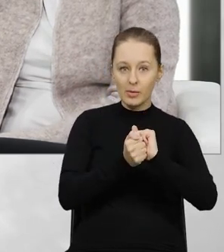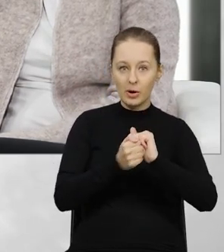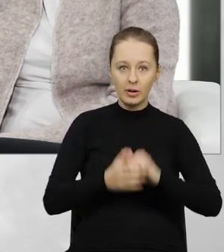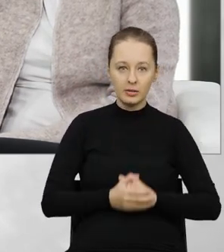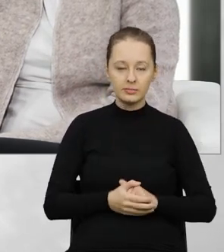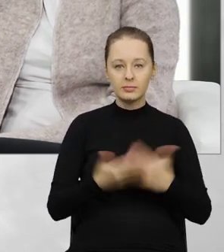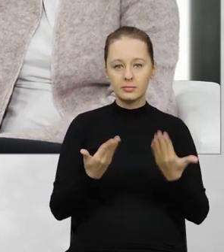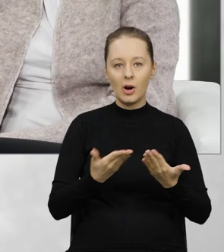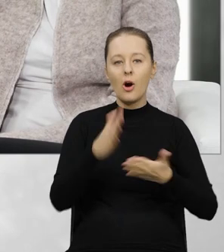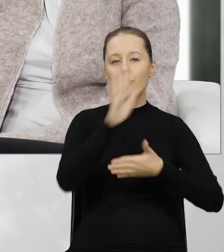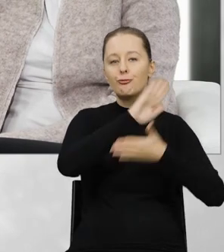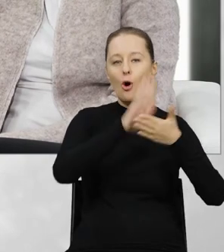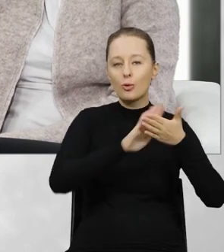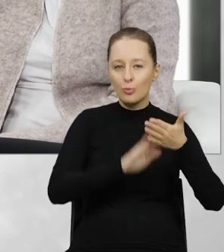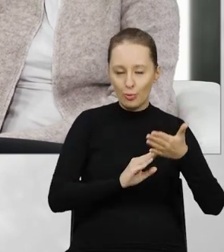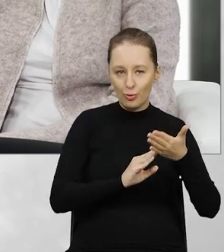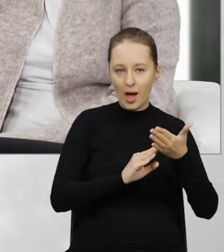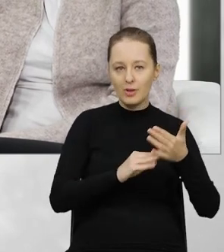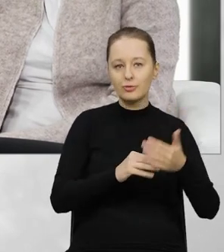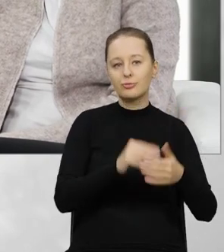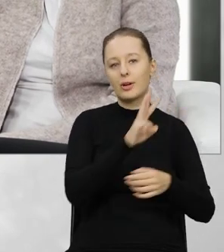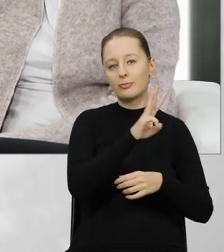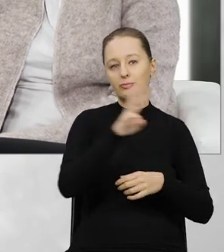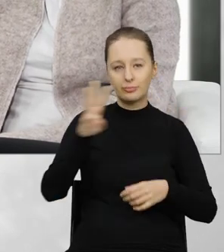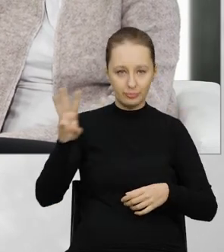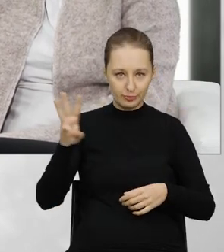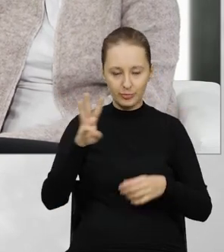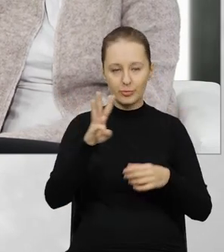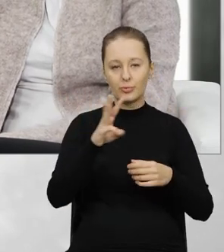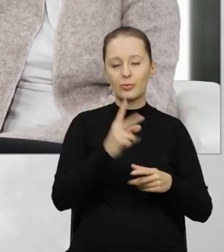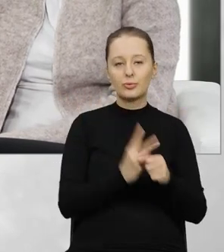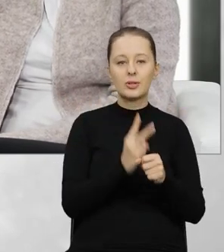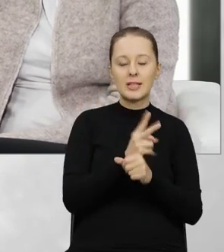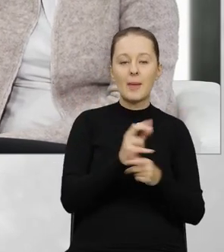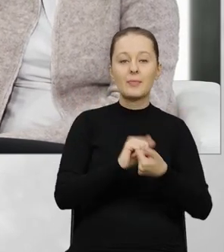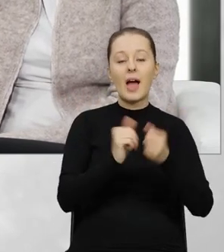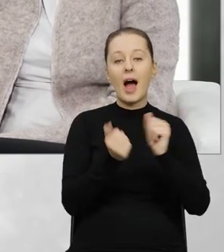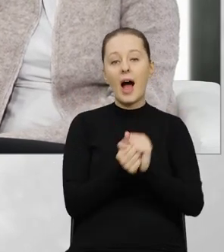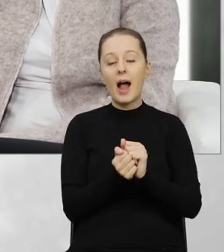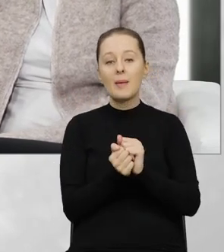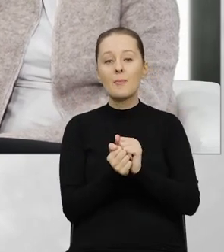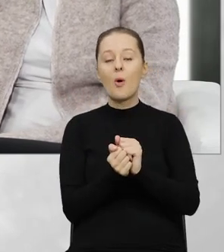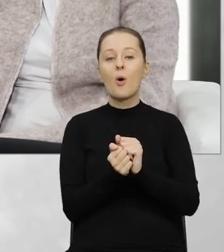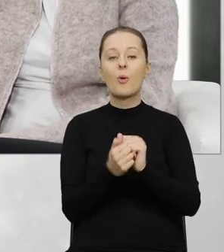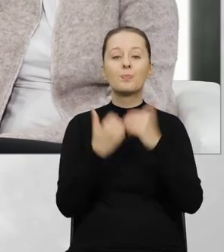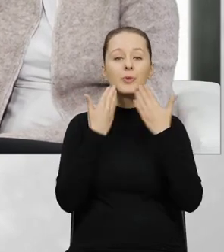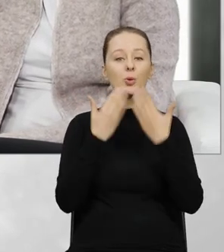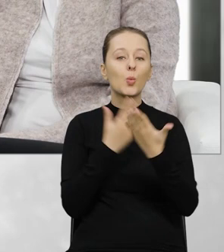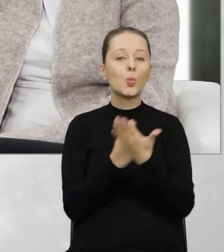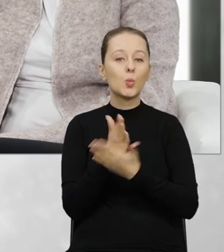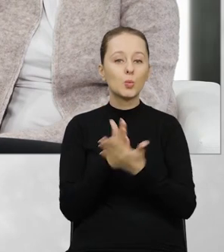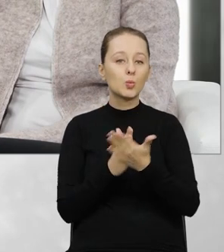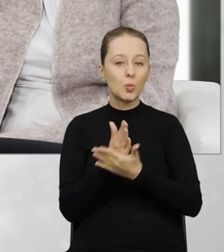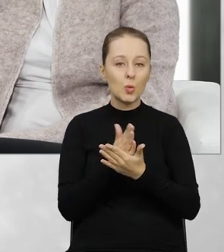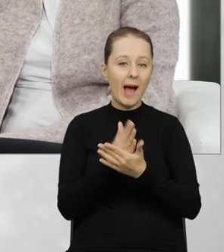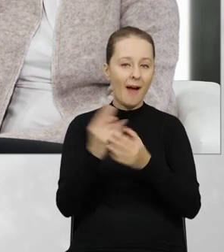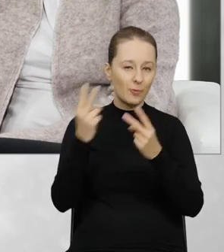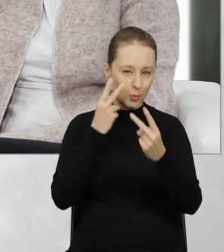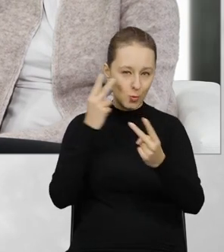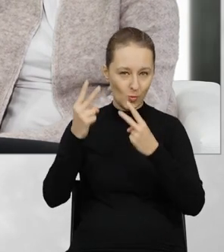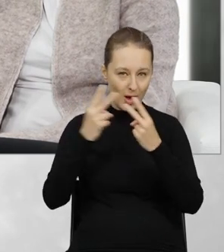poprzez formularze dostępne na stronie PŁESK, albo za pośrednictwem, za pomocą usługi